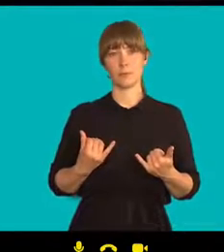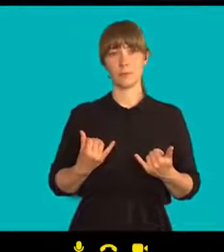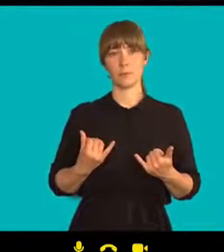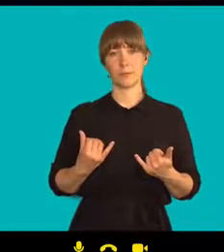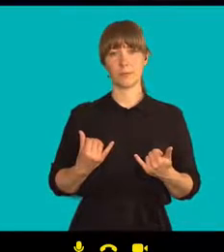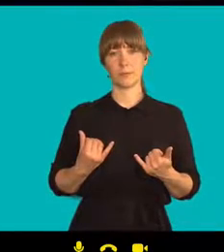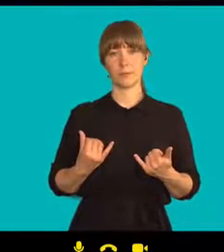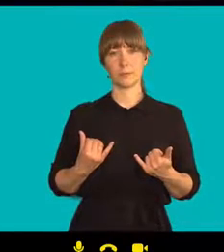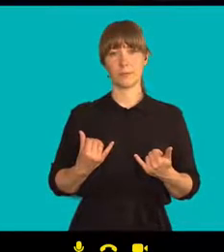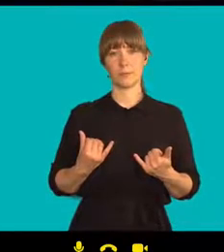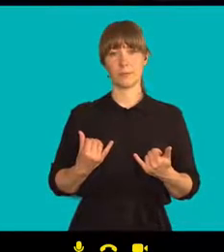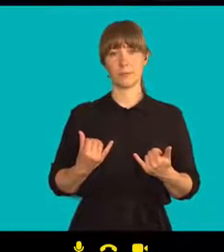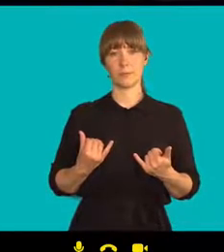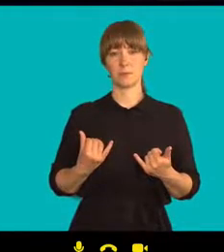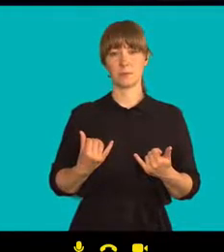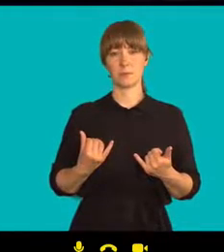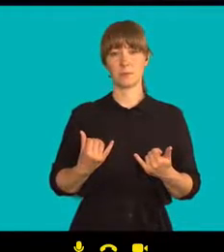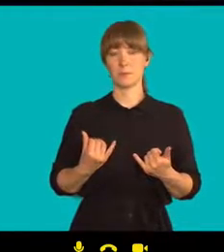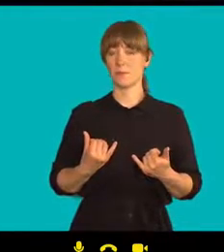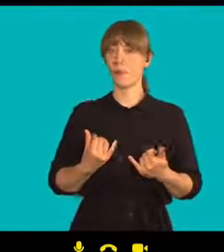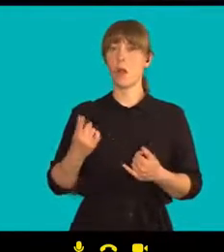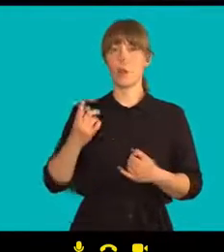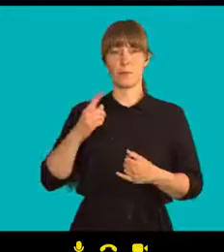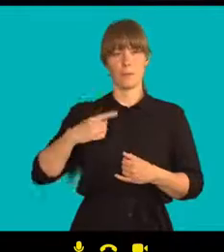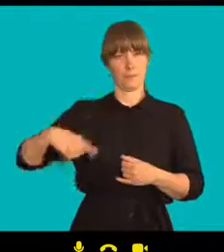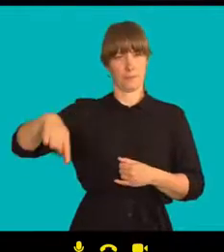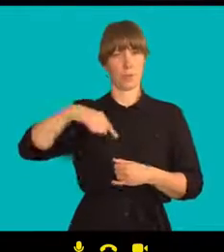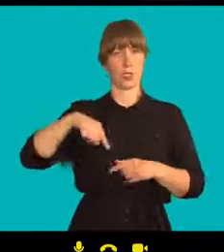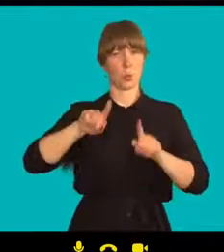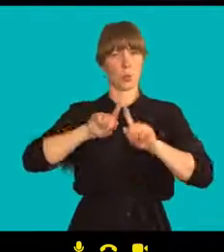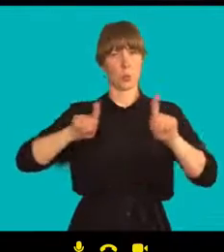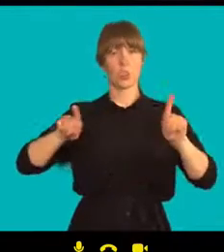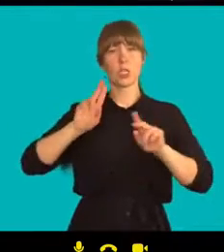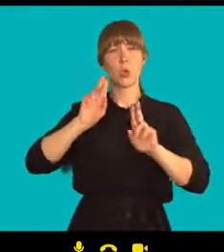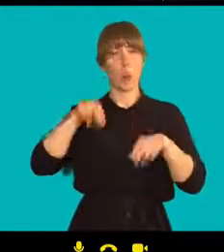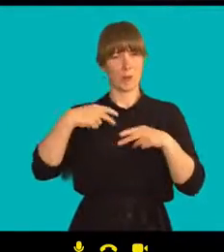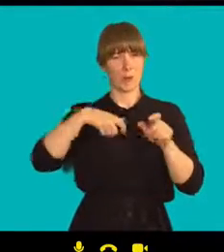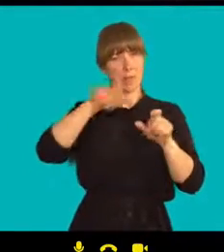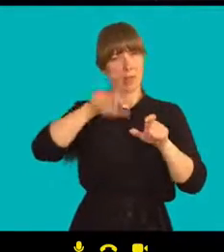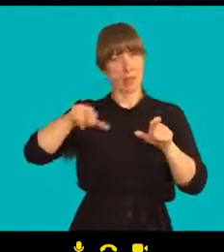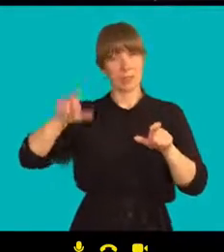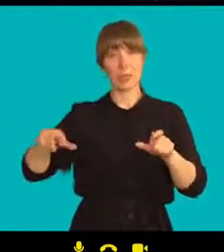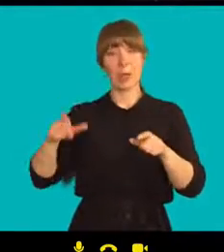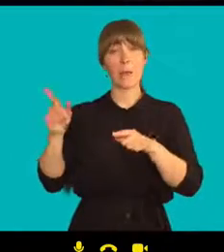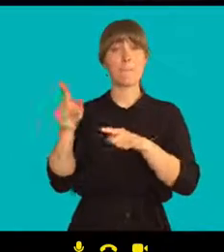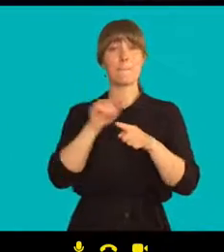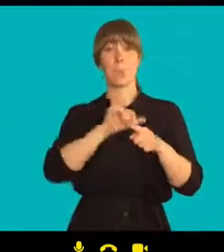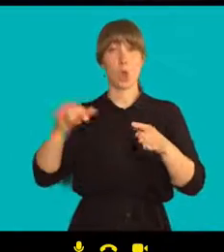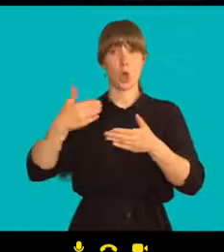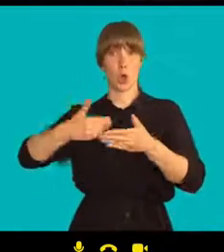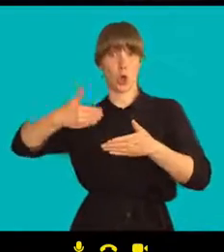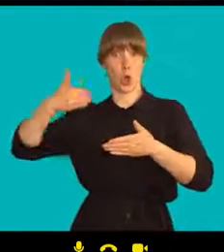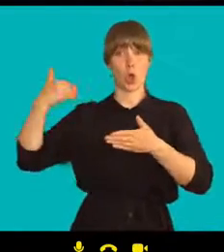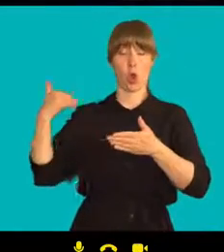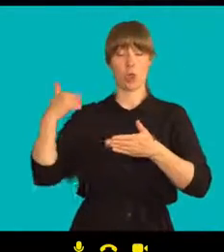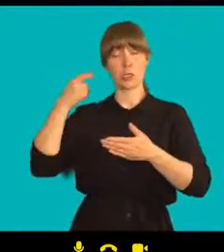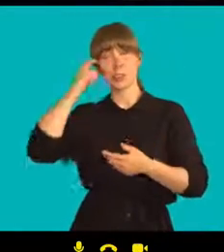na tento minulý půl rok v Bělorusku, tak budou mít spoustu inspiracej pro svoje aktivity.